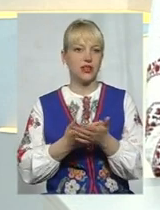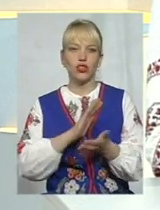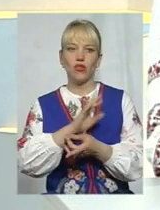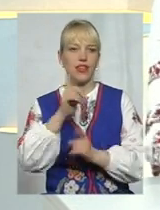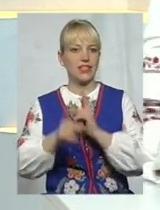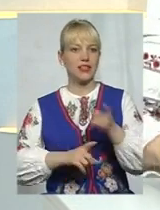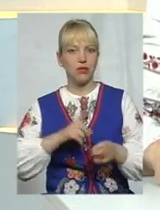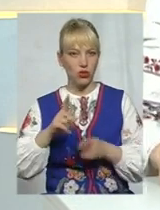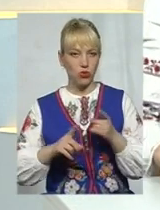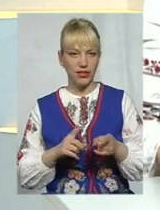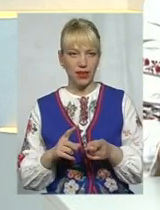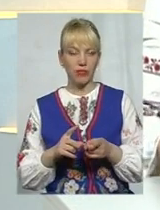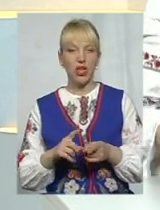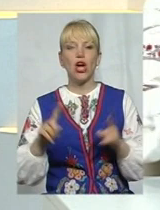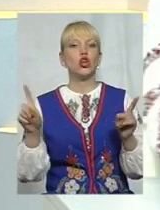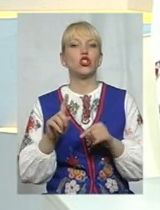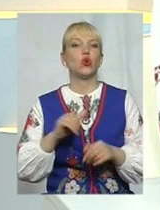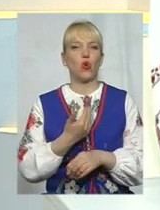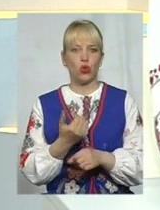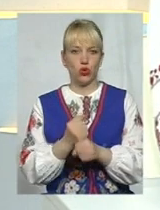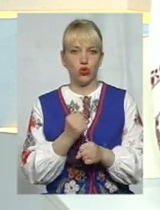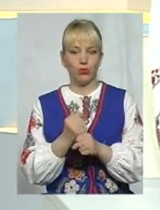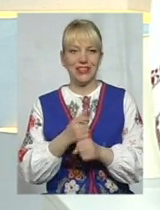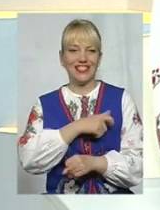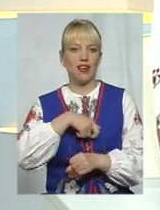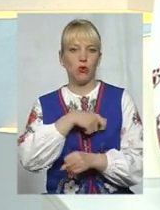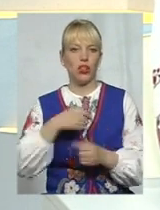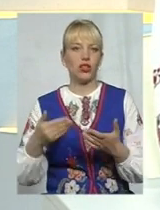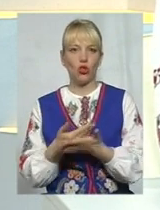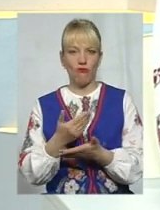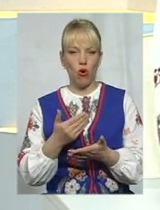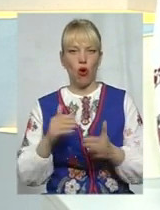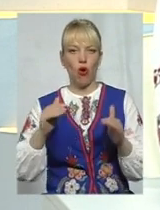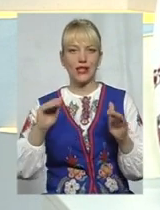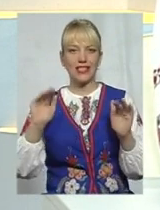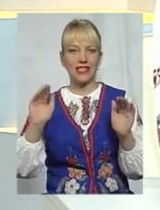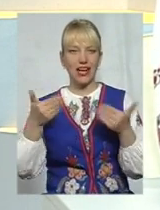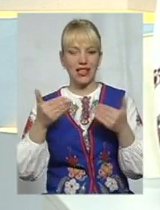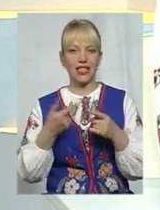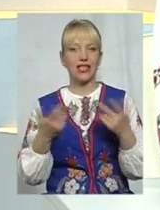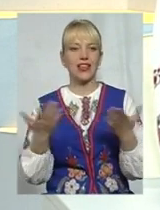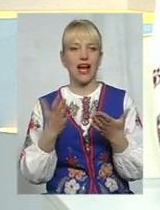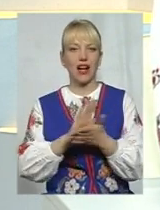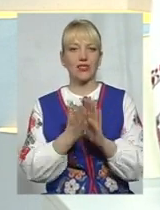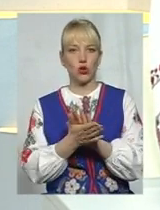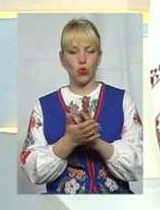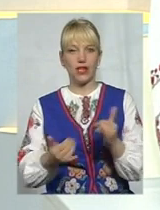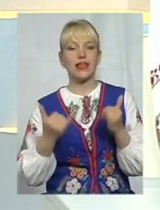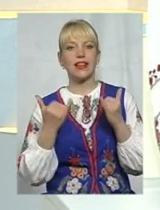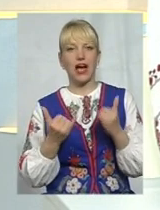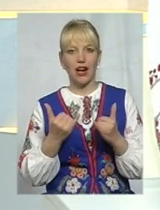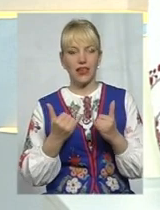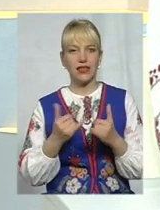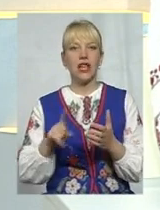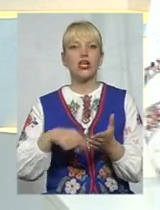змінюється. А що хочуть зробити депутати нового скликання? Яка ситуація наразі із